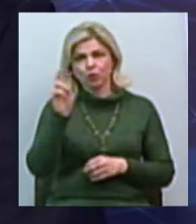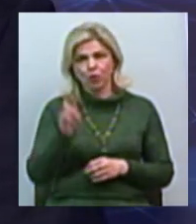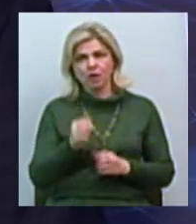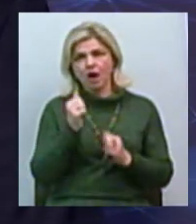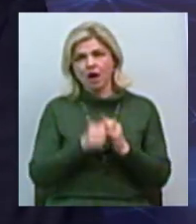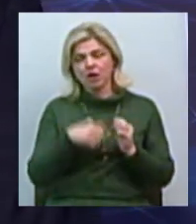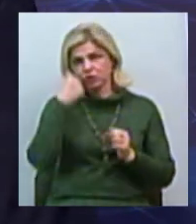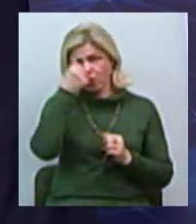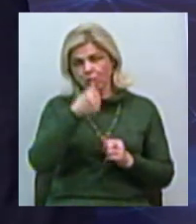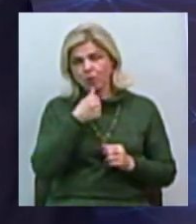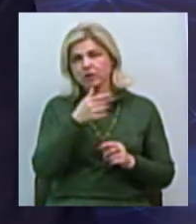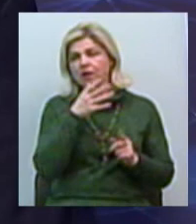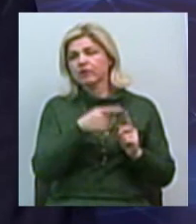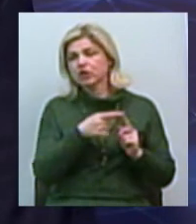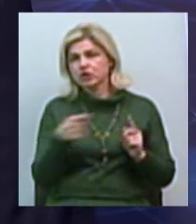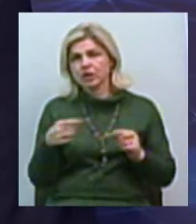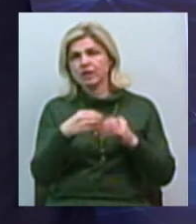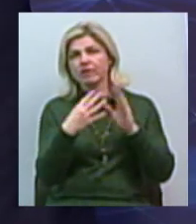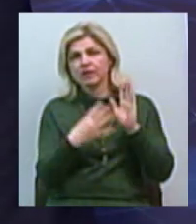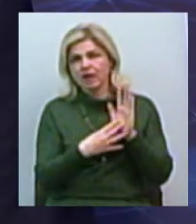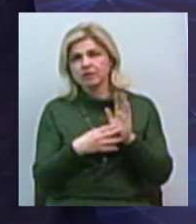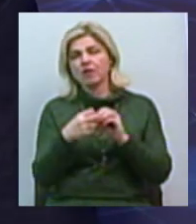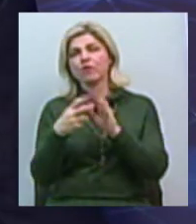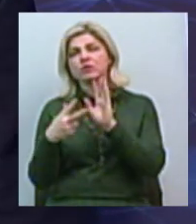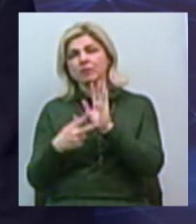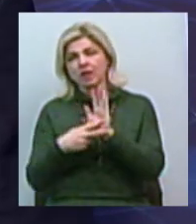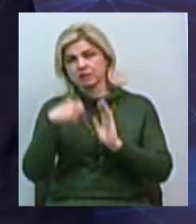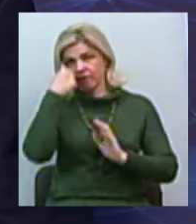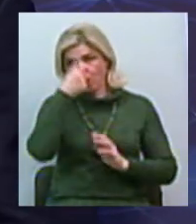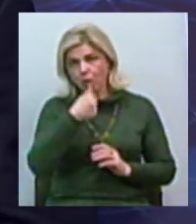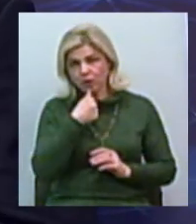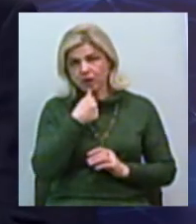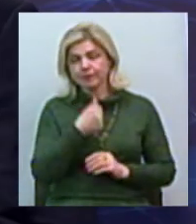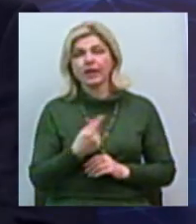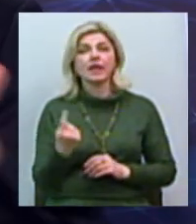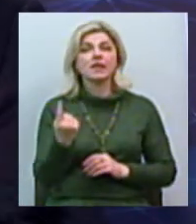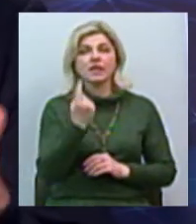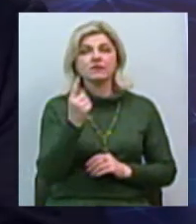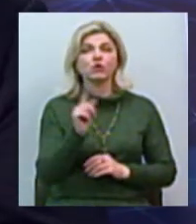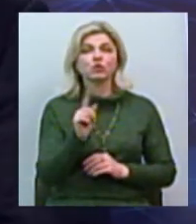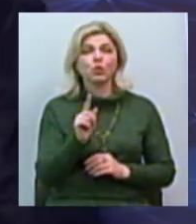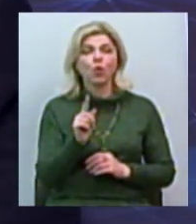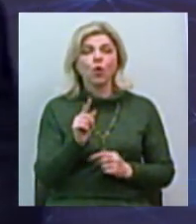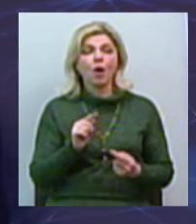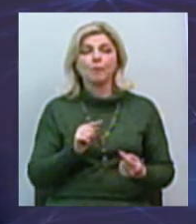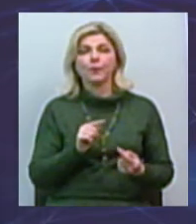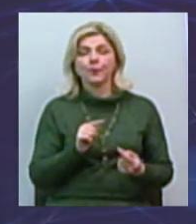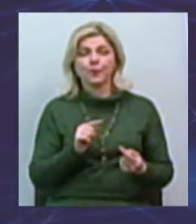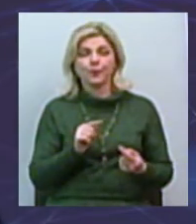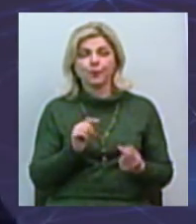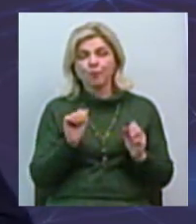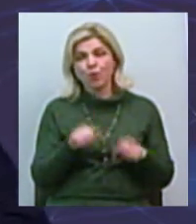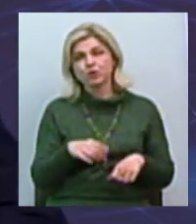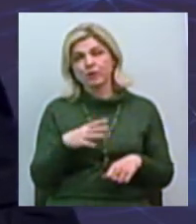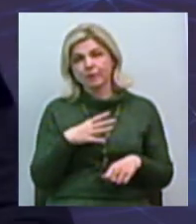на протяжении 2019 року, 2018 року. Единственное, що в противовес, не в противовес, а, може,